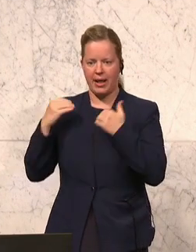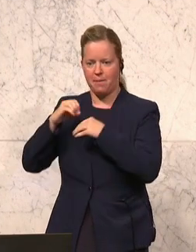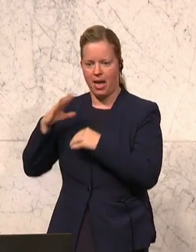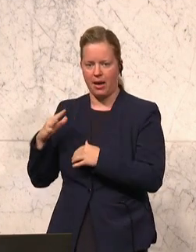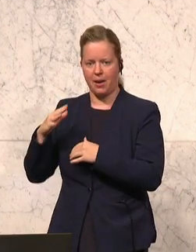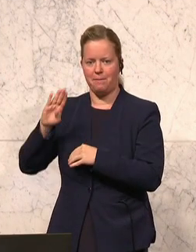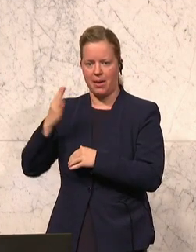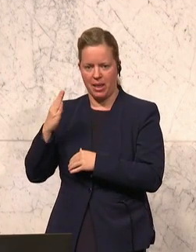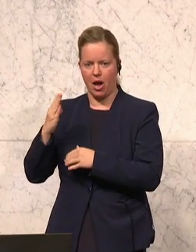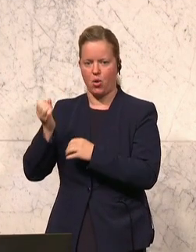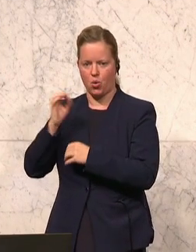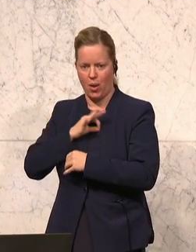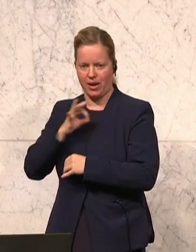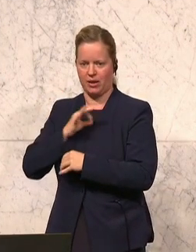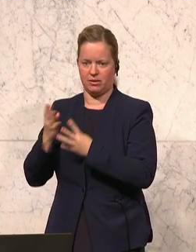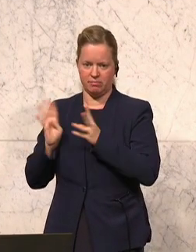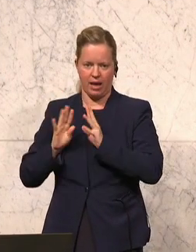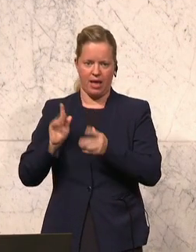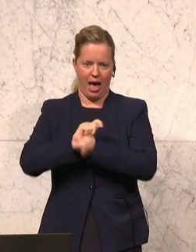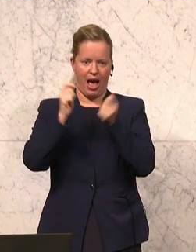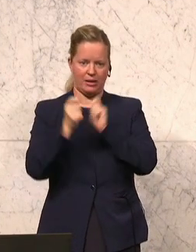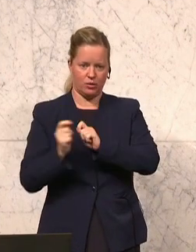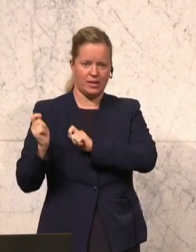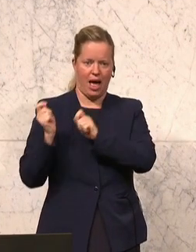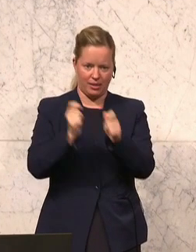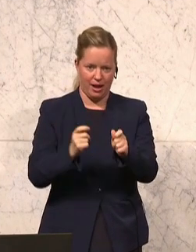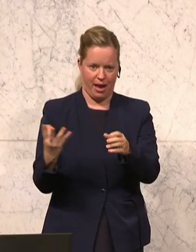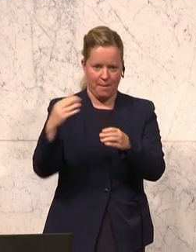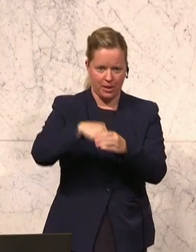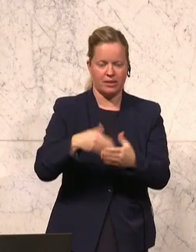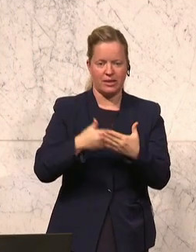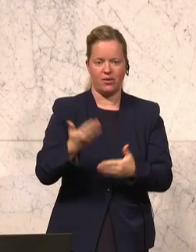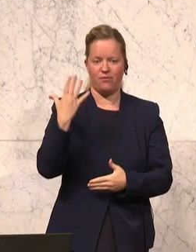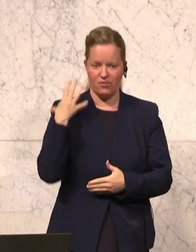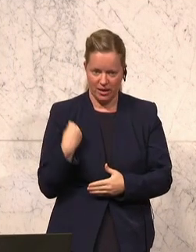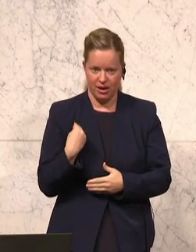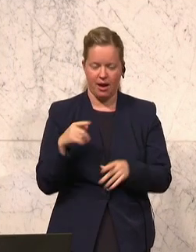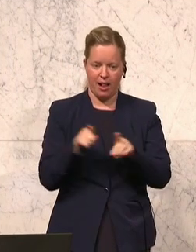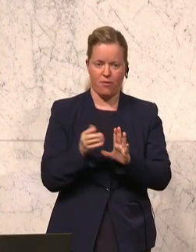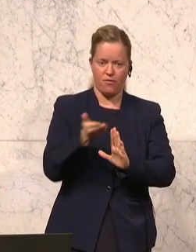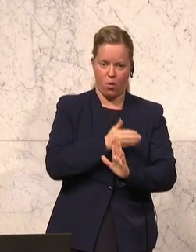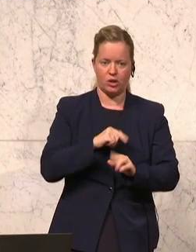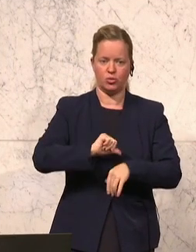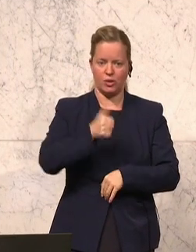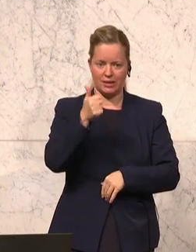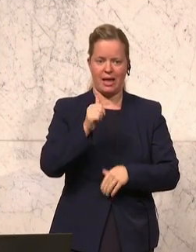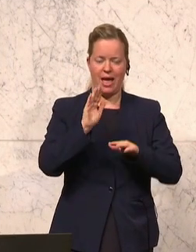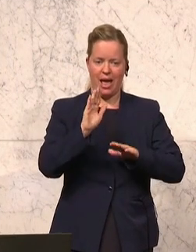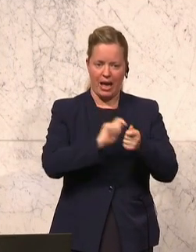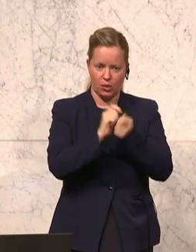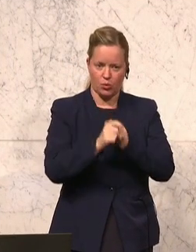Blimmlinger, Kollegen und Kolleginnen wiederum einen Abänderungsantrag eingebracht. Ich werde daher wieder zum, zunächst über den erwähnten